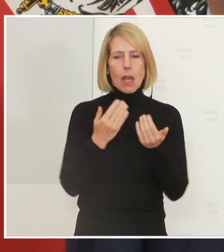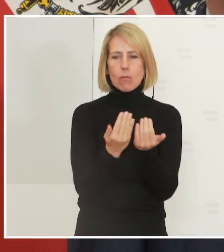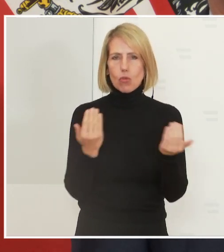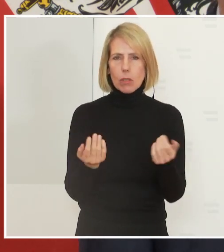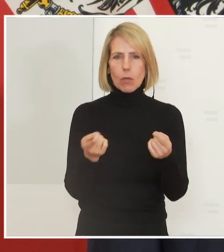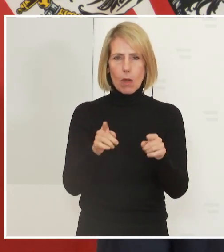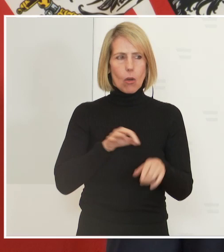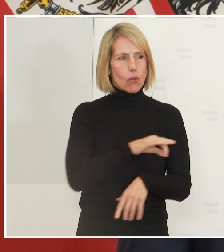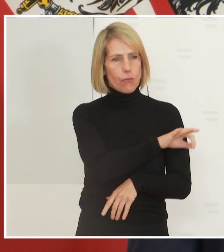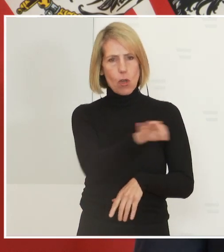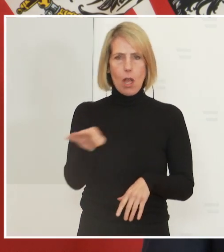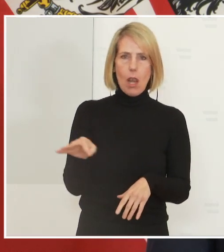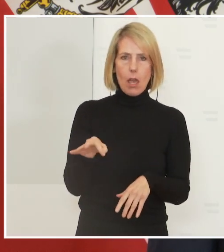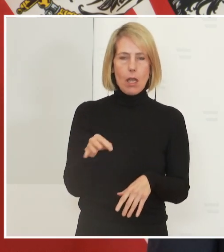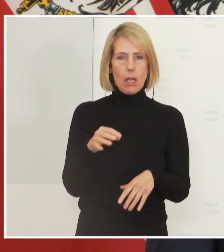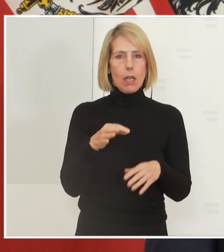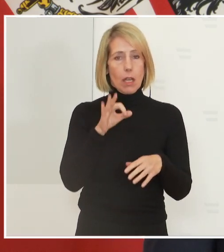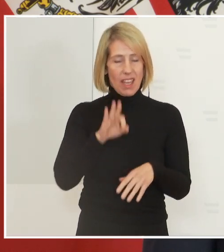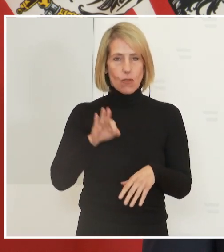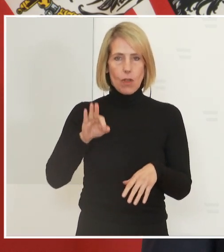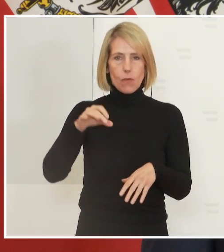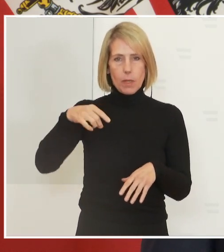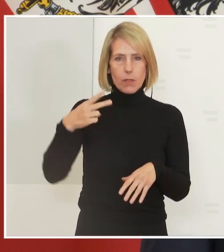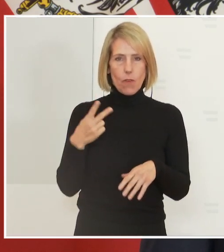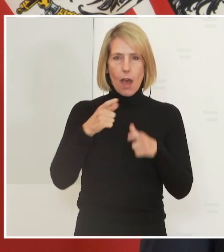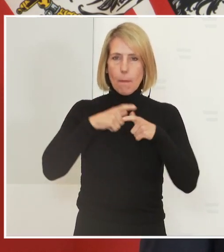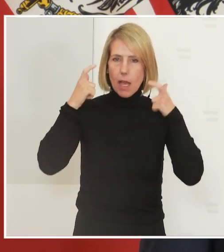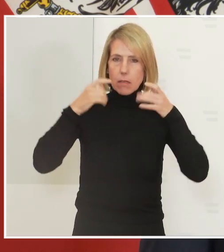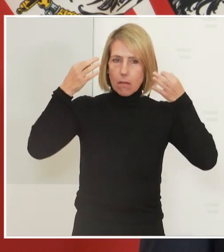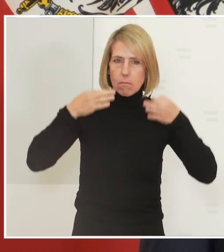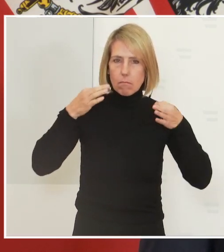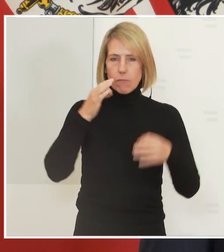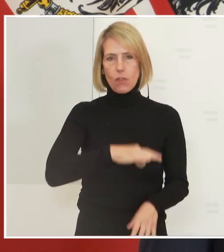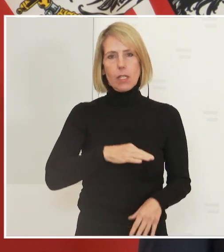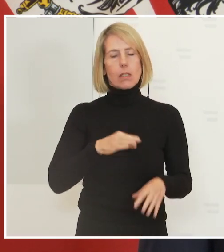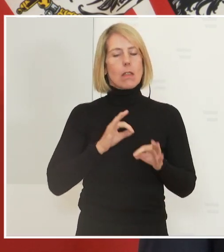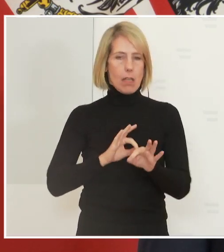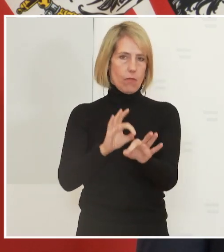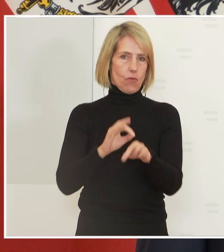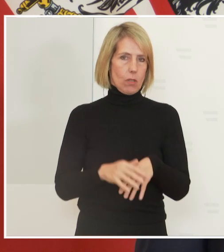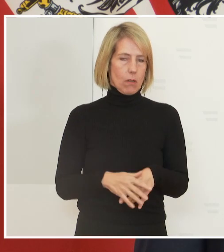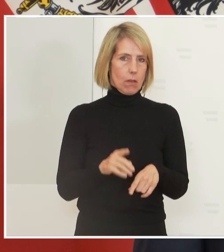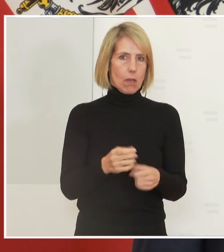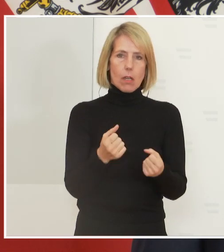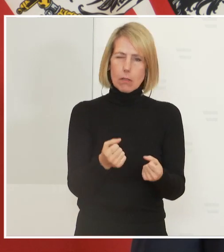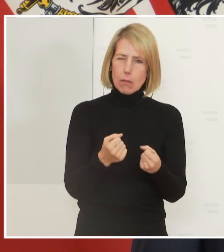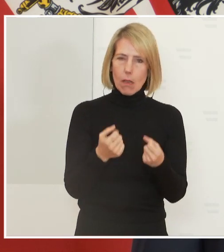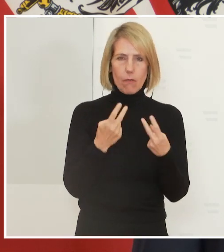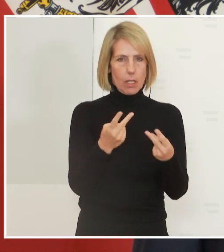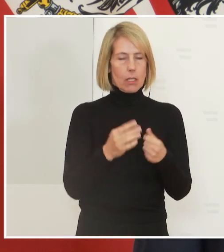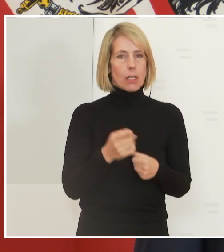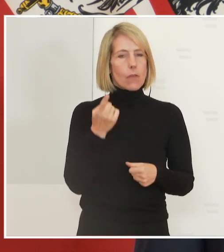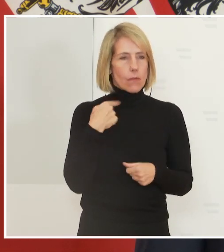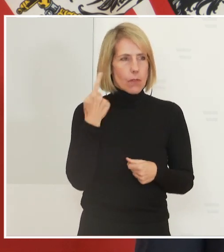alle eine FFP2-Maskenpflicht einführen. Das ist ganz wichtig. Wir wissen, dass